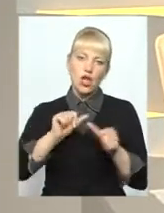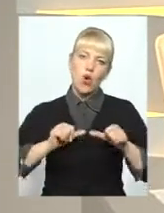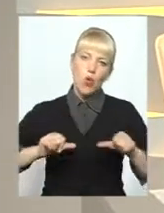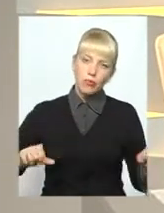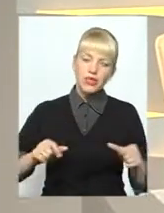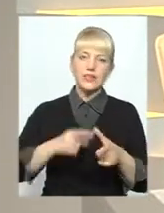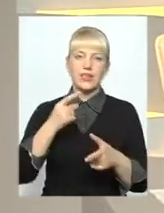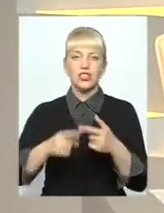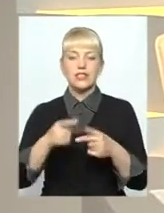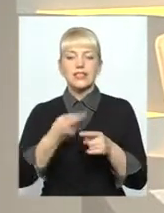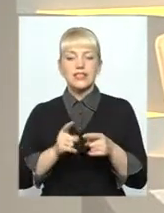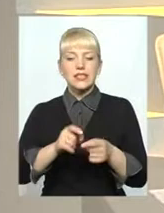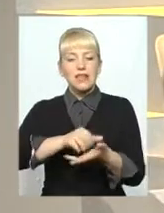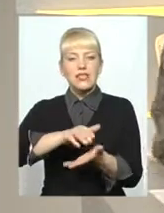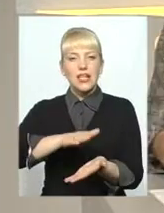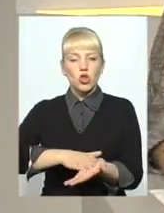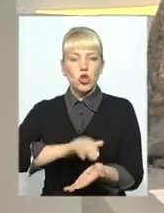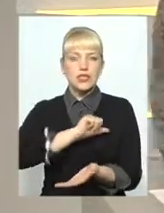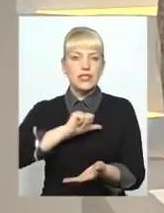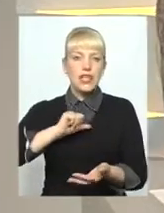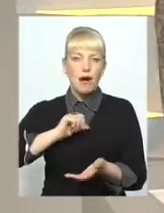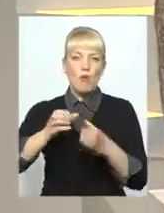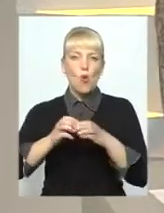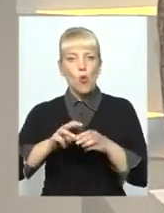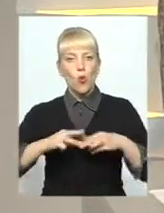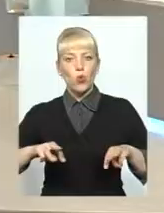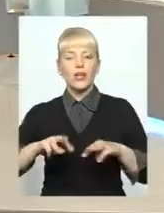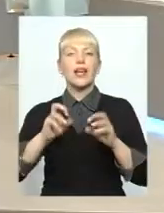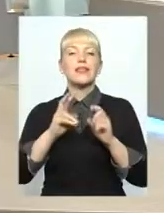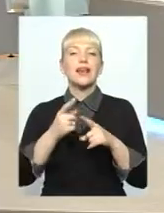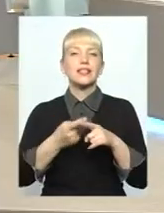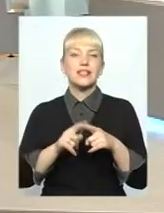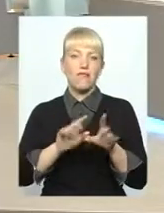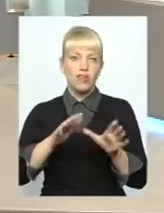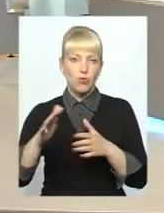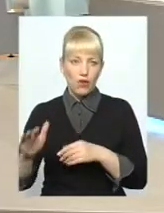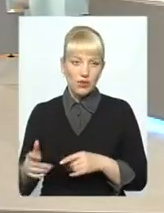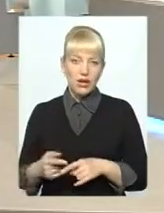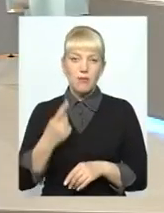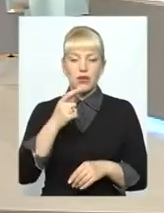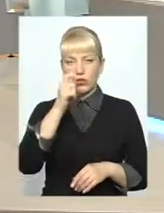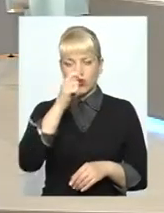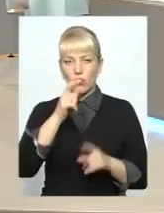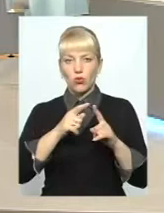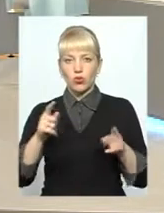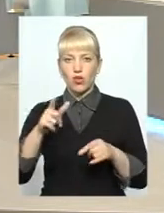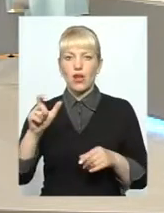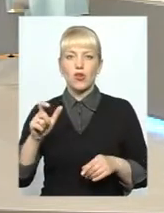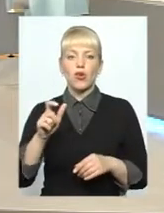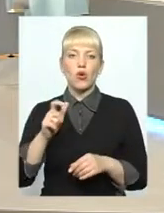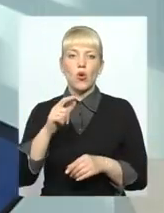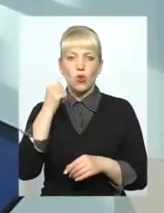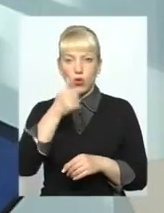безпосередньо уряд? Як це відбувається? З 1 квітня поточного року ціна на газ для